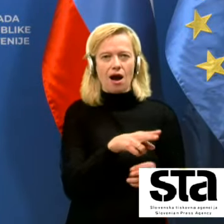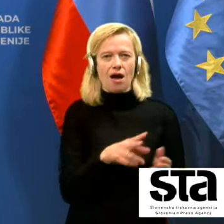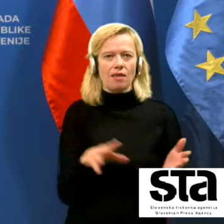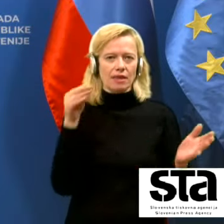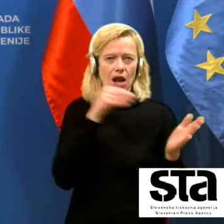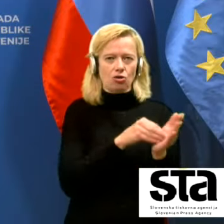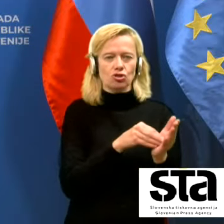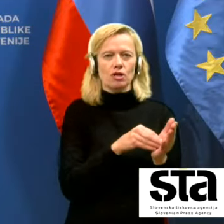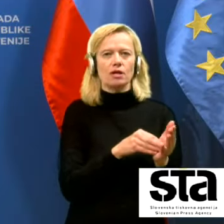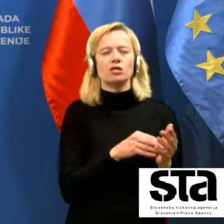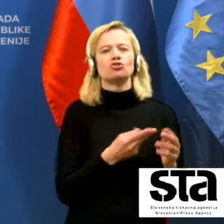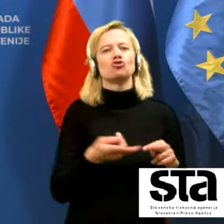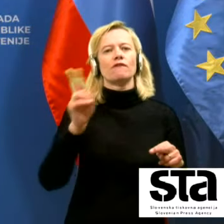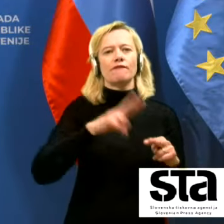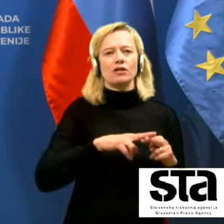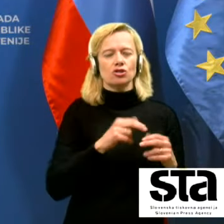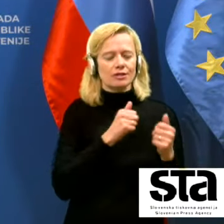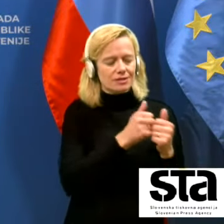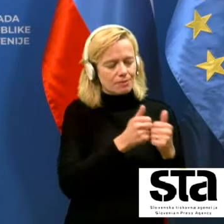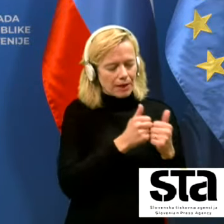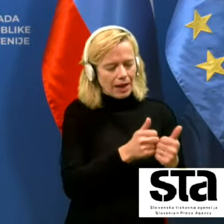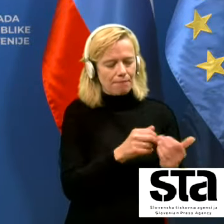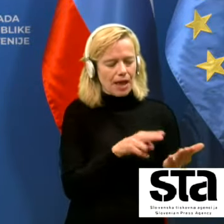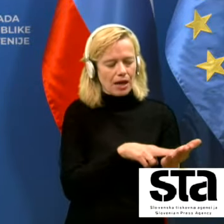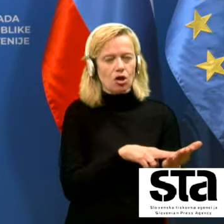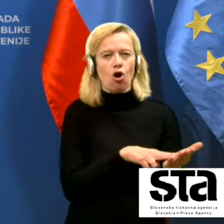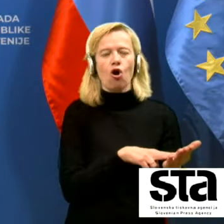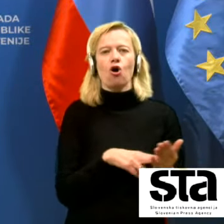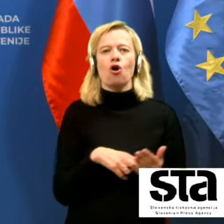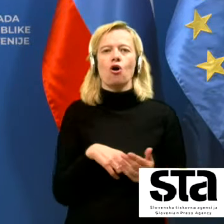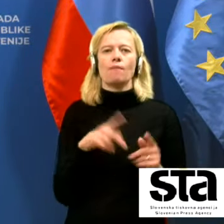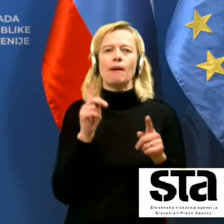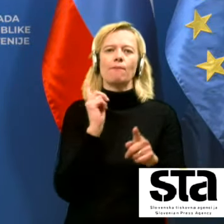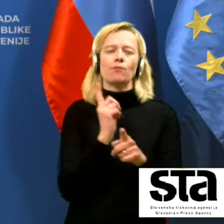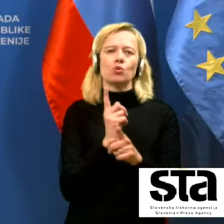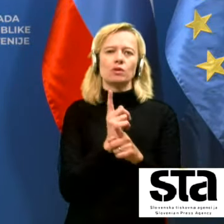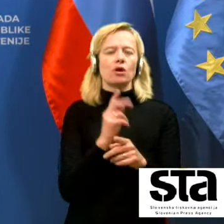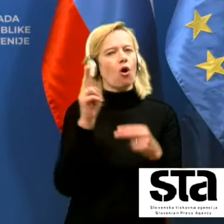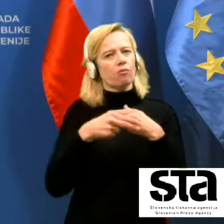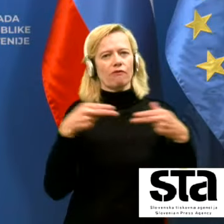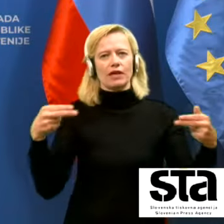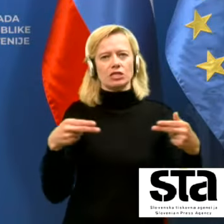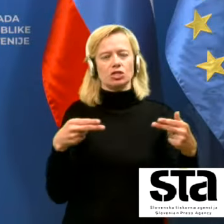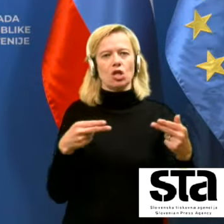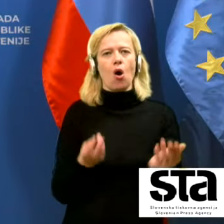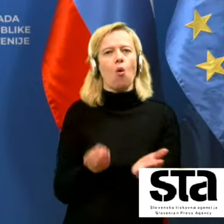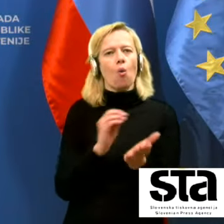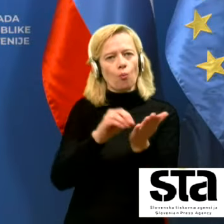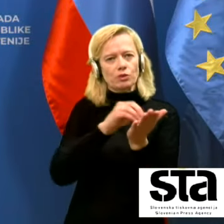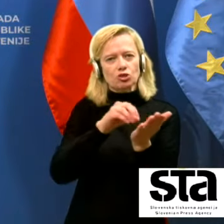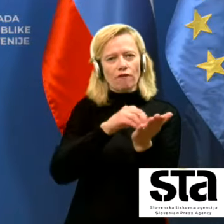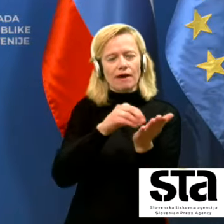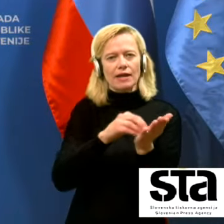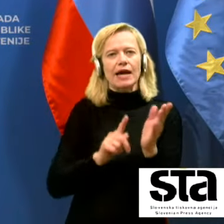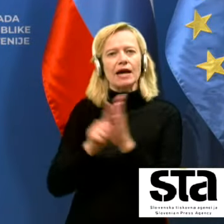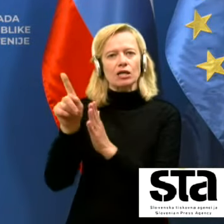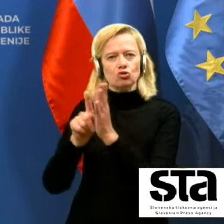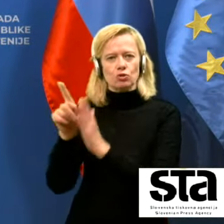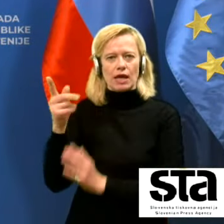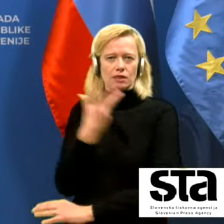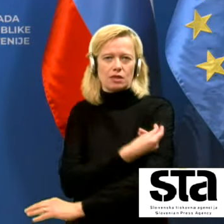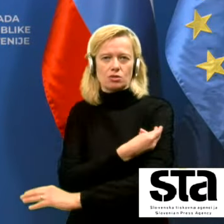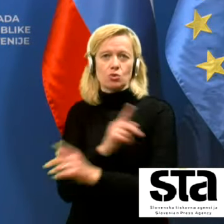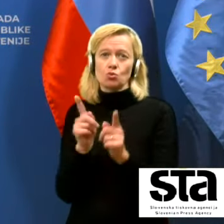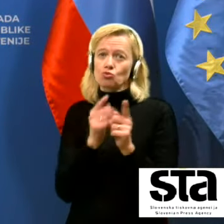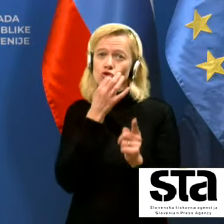redno spremlja. in sveda tudi z obveznim potem upisovanjem rezultatov cepljenja, tudi